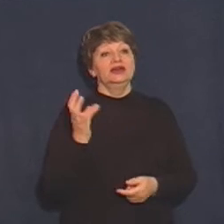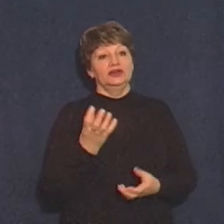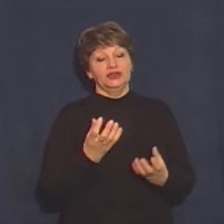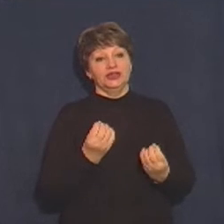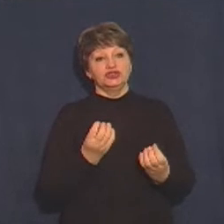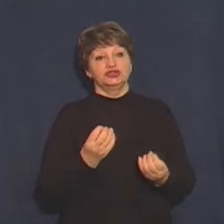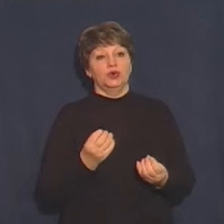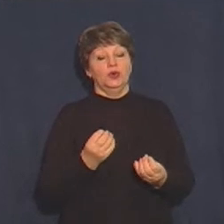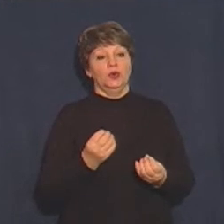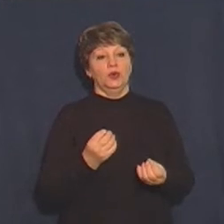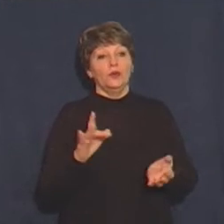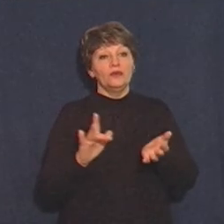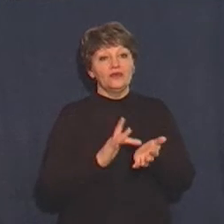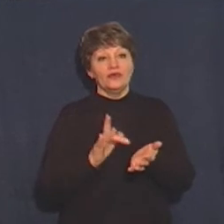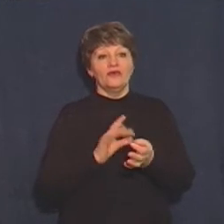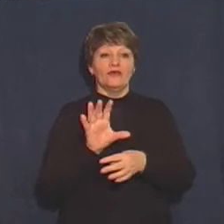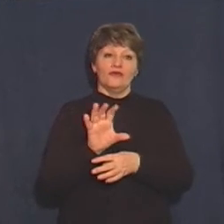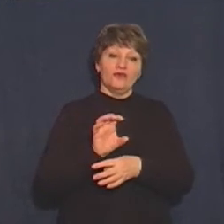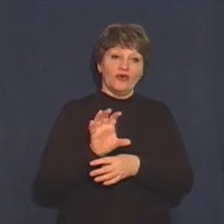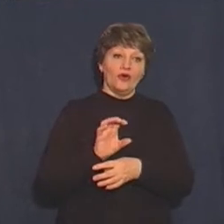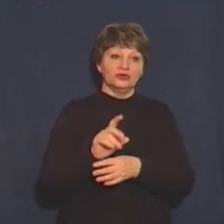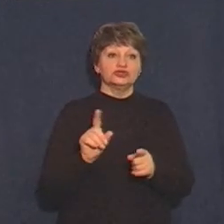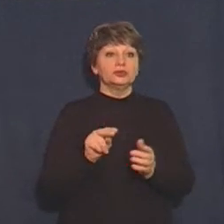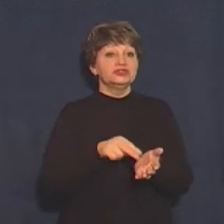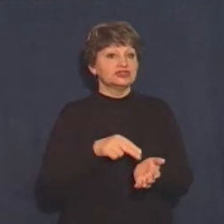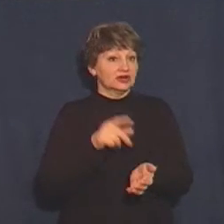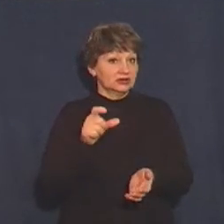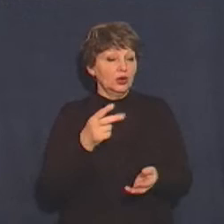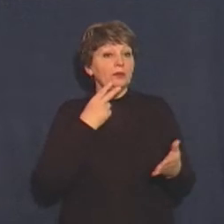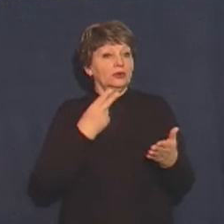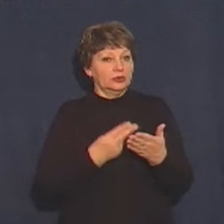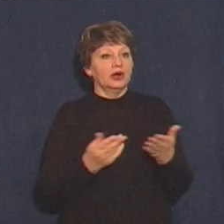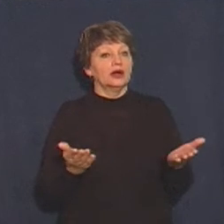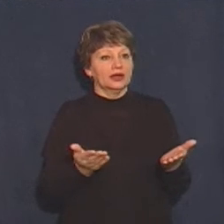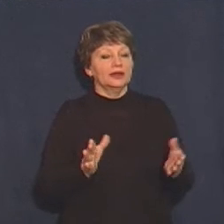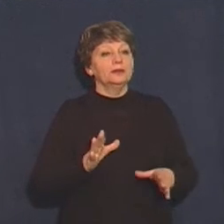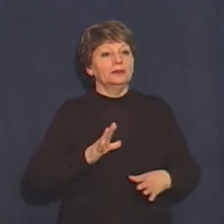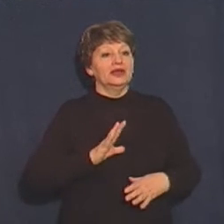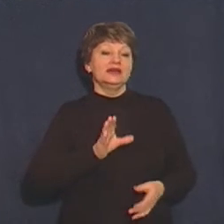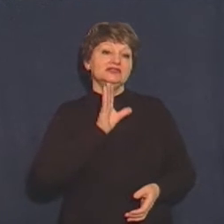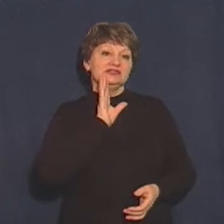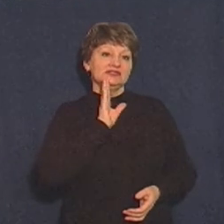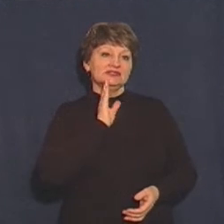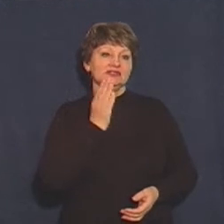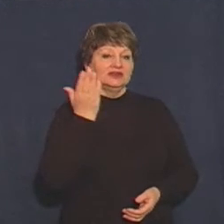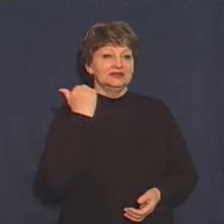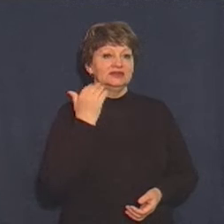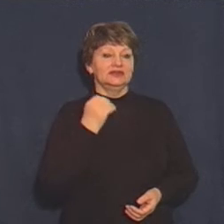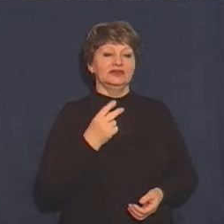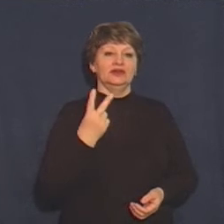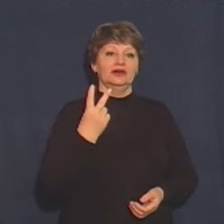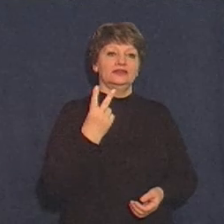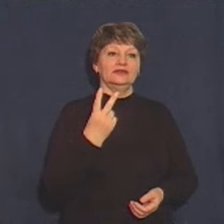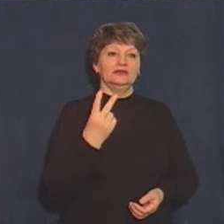черкаських фотоателій, щоб черкасьці побачили, яким же були панянки робіжу двох століттів.